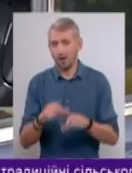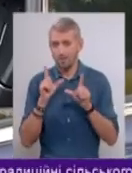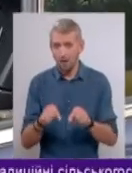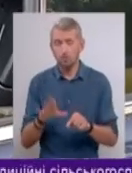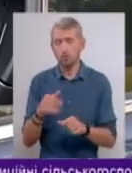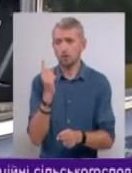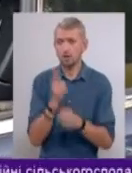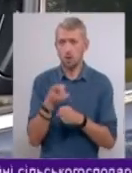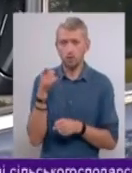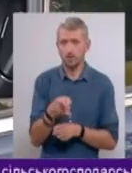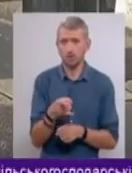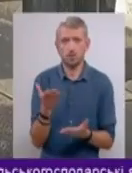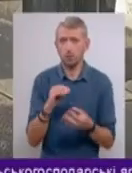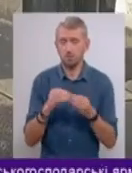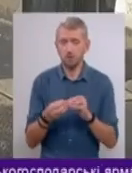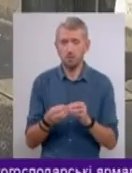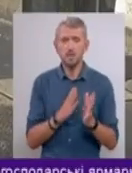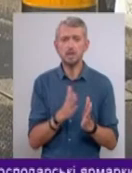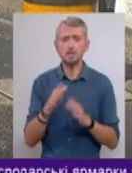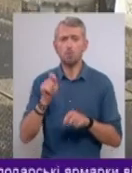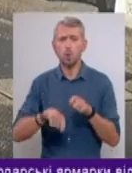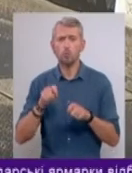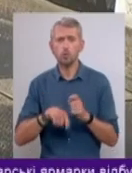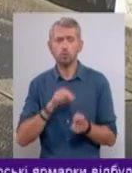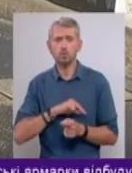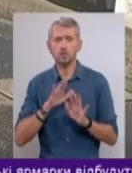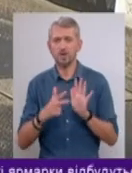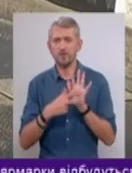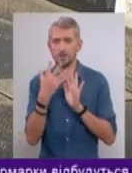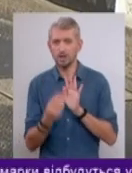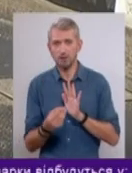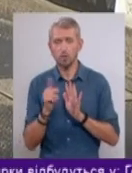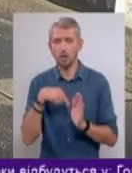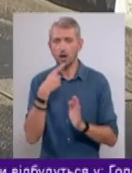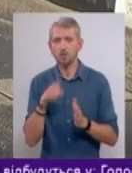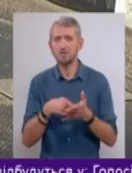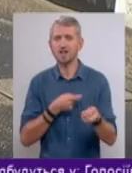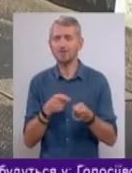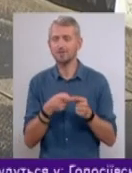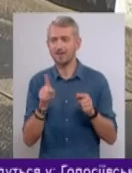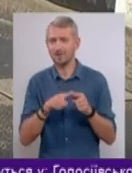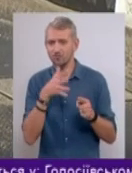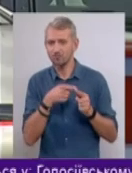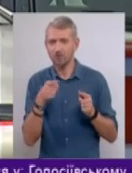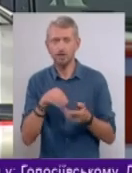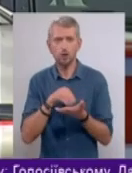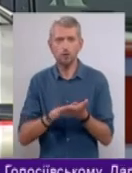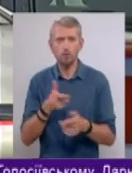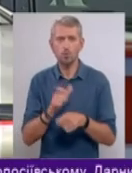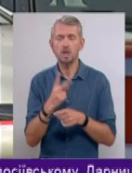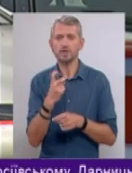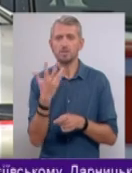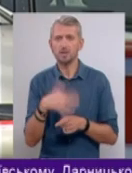запрещають в'їзд. Яка проблема? Система контролю діє лише вісім днів. Проте, каже міська влада, за цей час вже зареєстрували понад 250